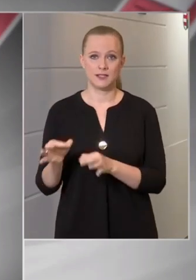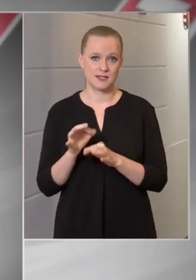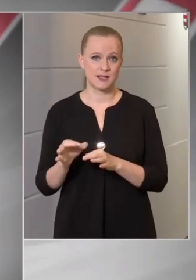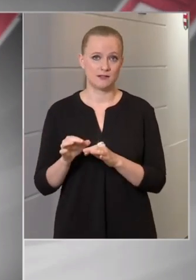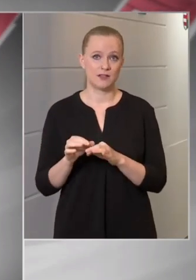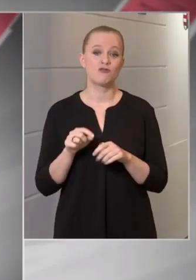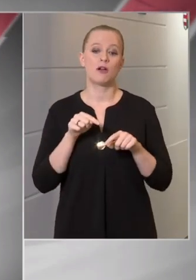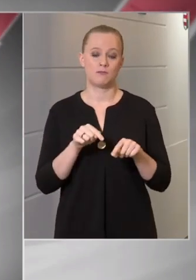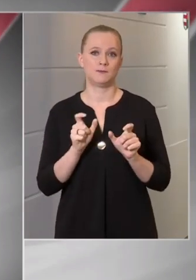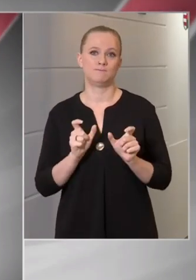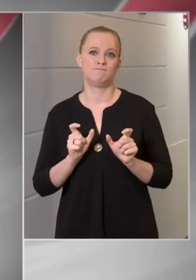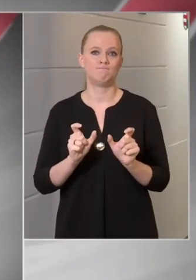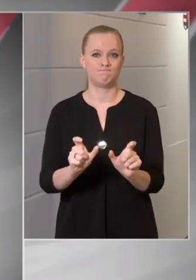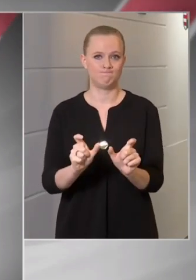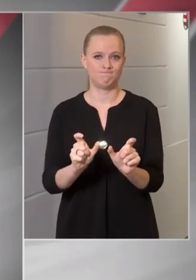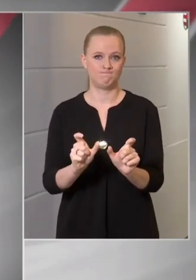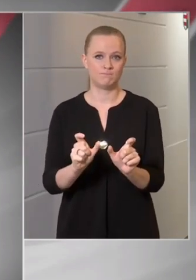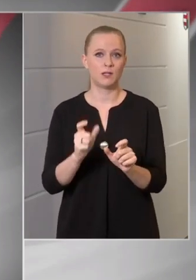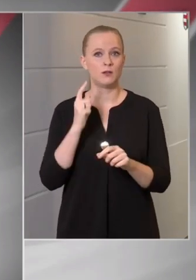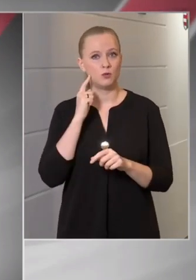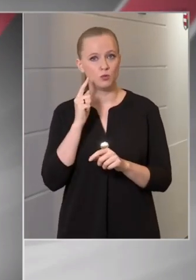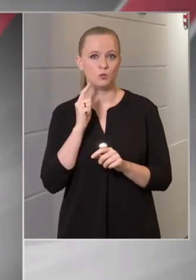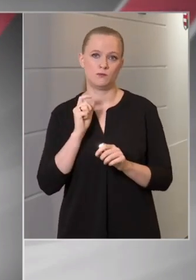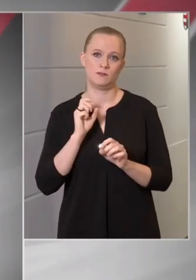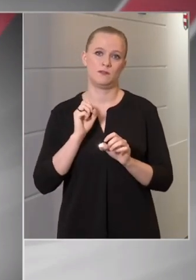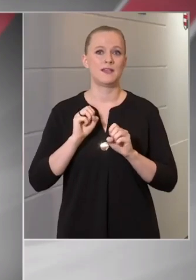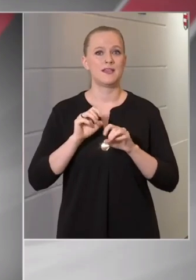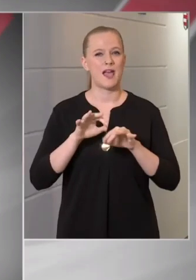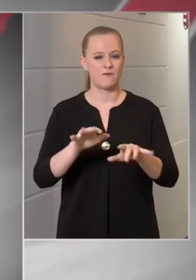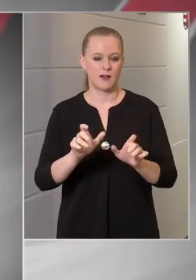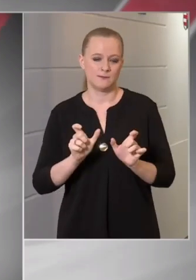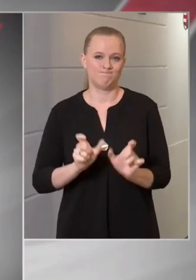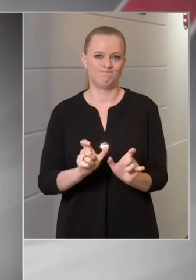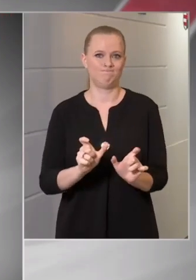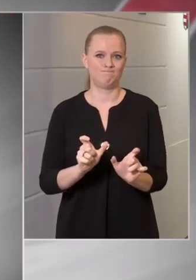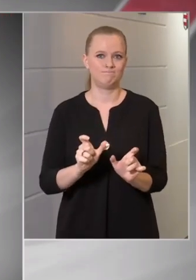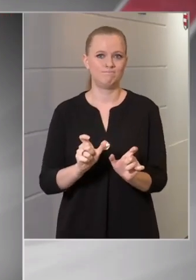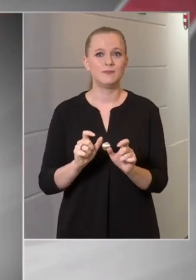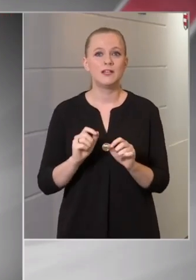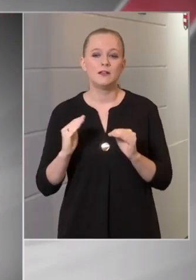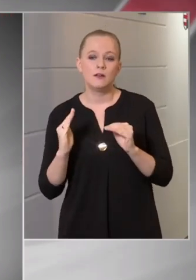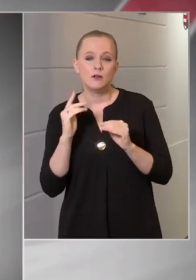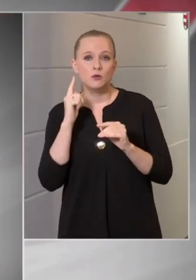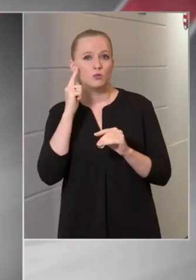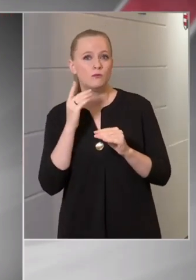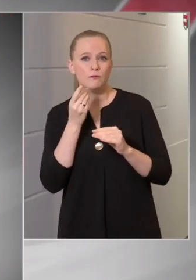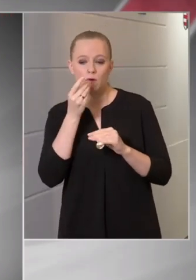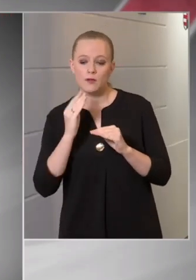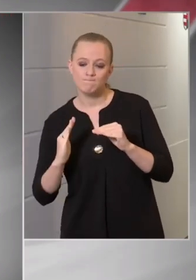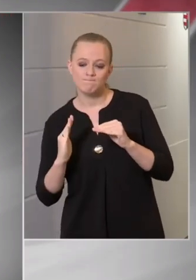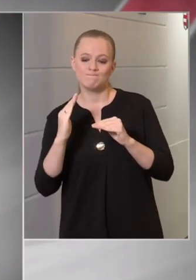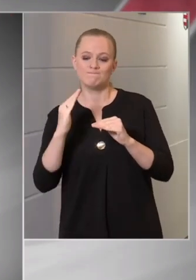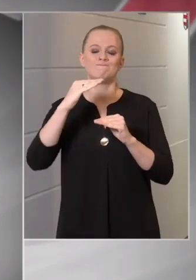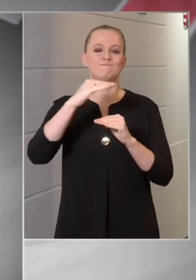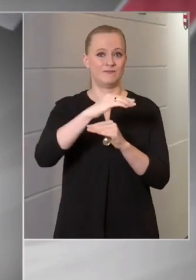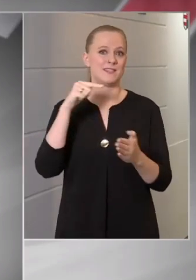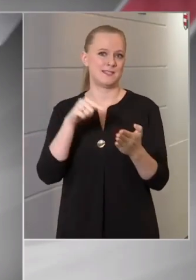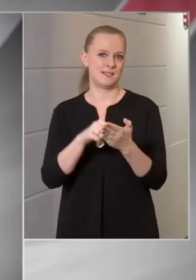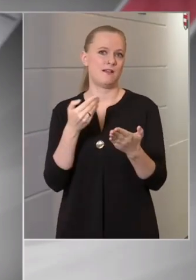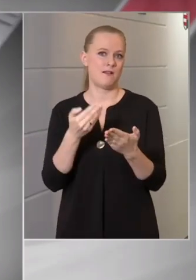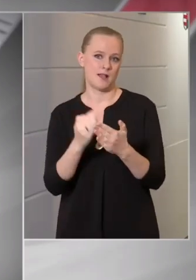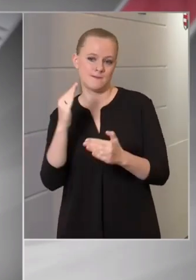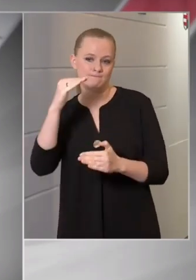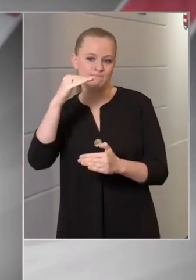terjedésének a fékezését szolgálják, és a járványgőrbe ellaposítását célozzák meg.